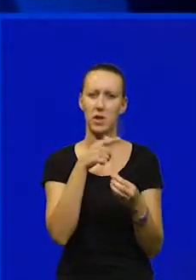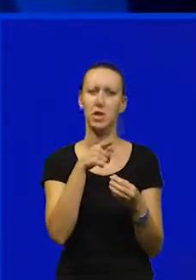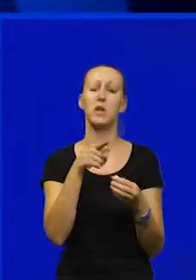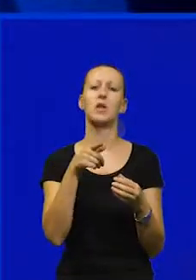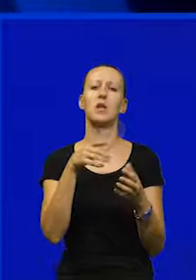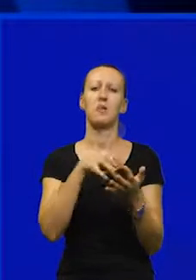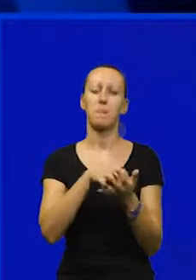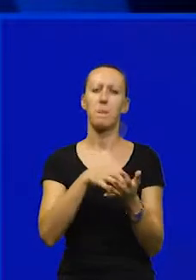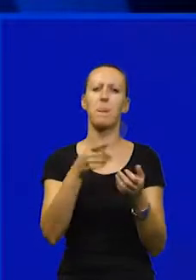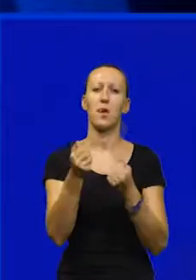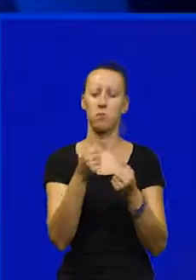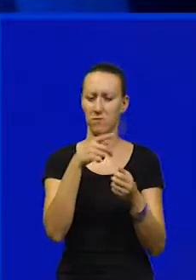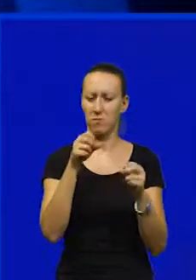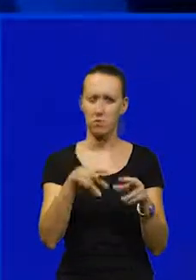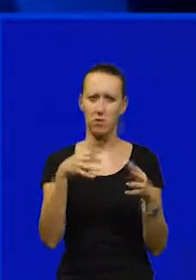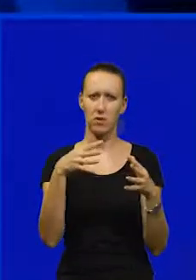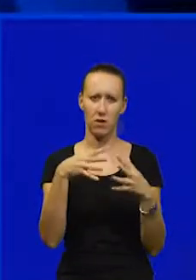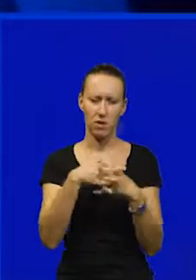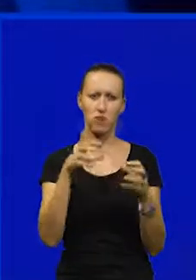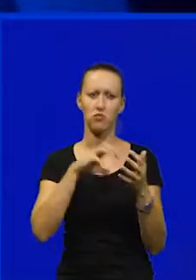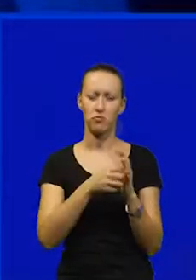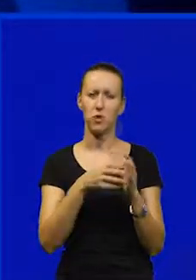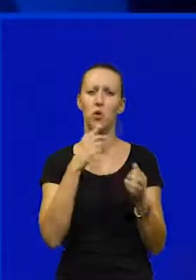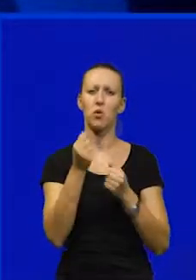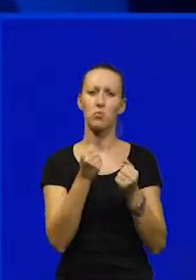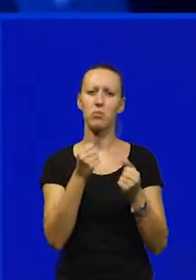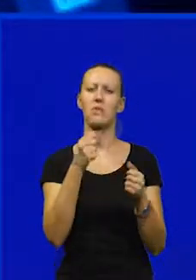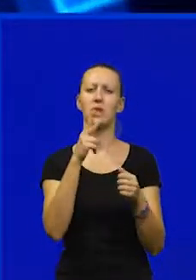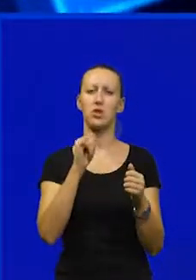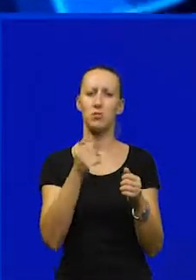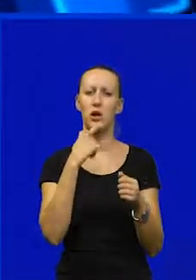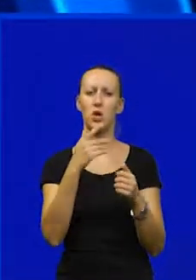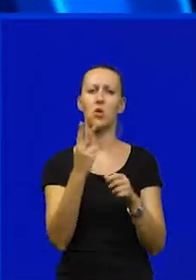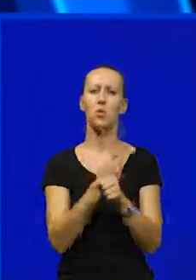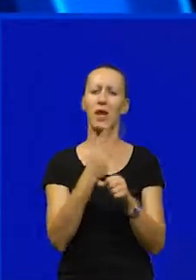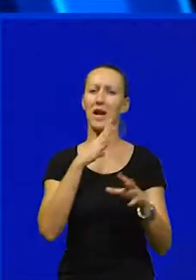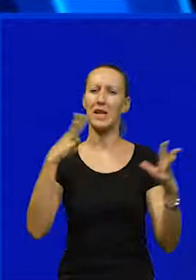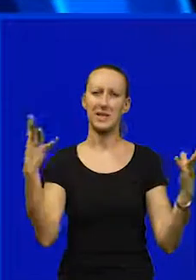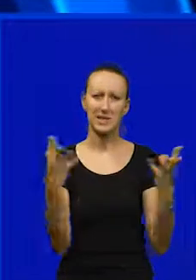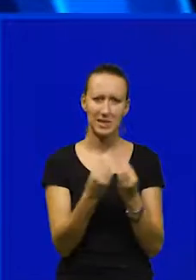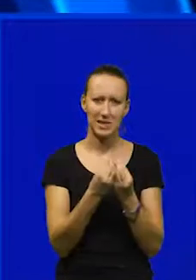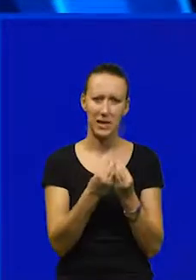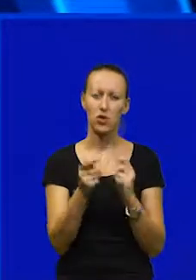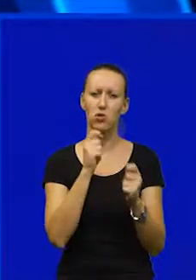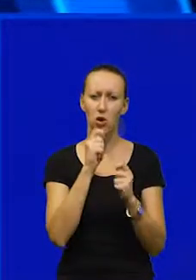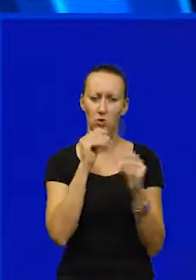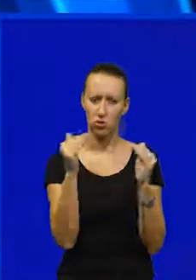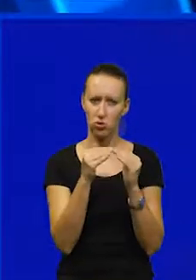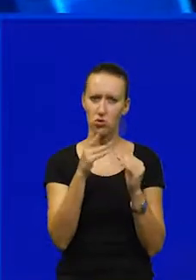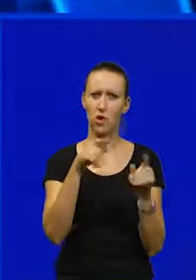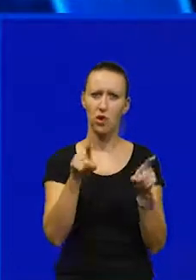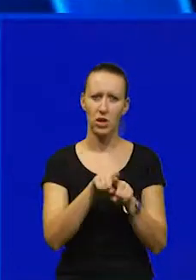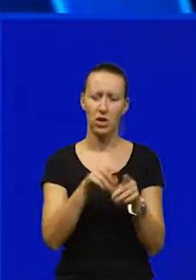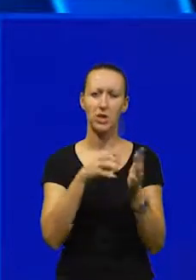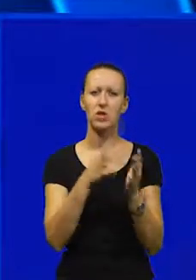lokalne i područne samouprave uprave i Uljanika i 3. maja kada se svi akteri koncenzusom slože oko iste